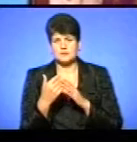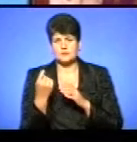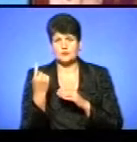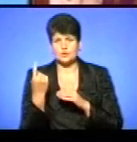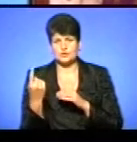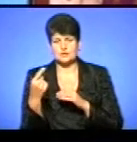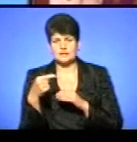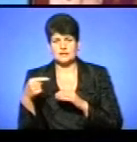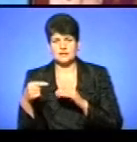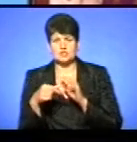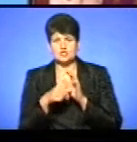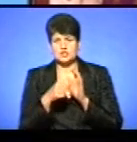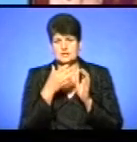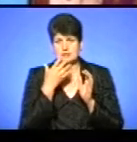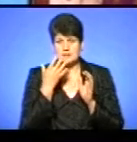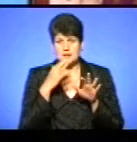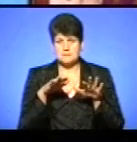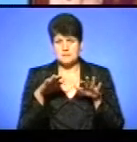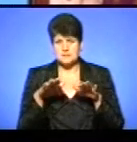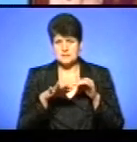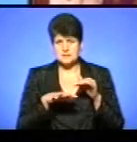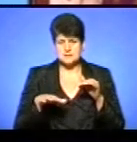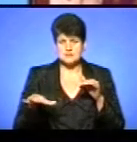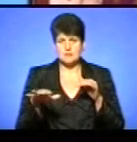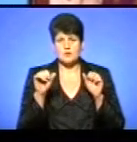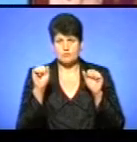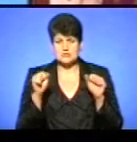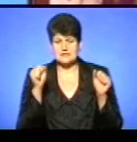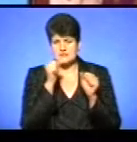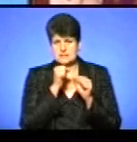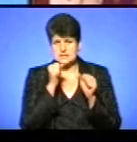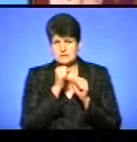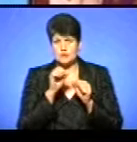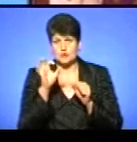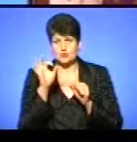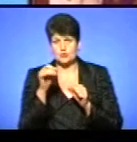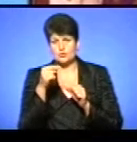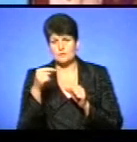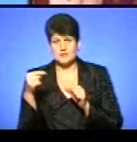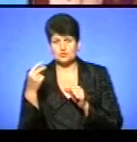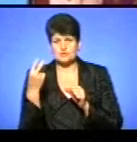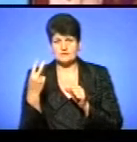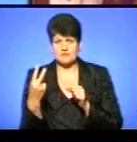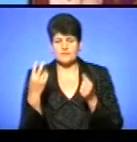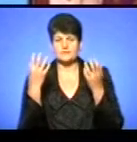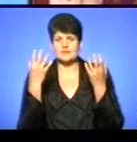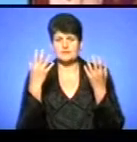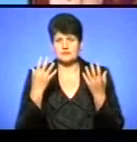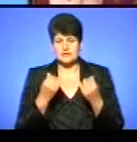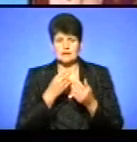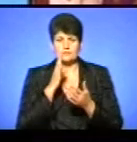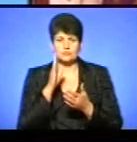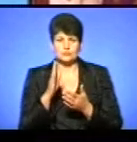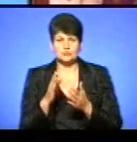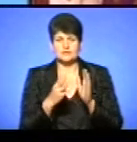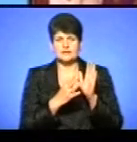-6 тепла, місцями на поверхні грунту можливі заморозки 0-2. В день стовпчики термометра покажуть